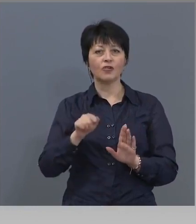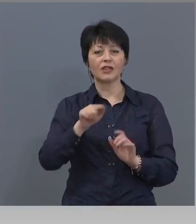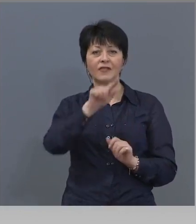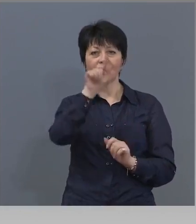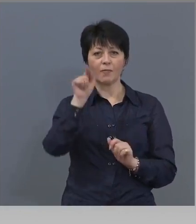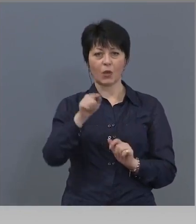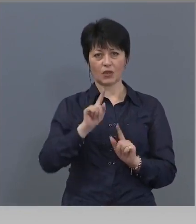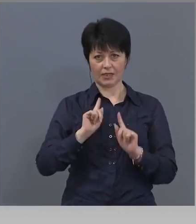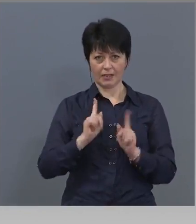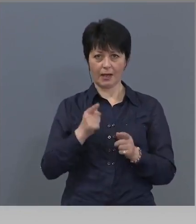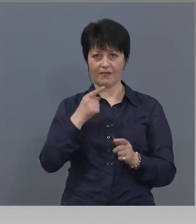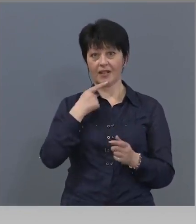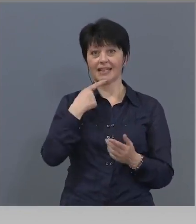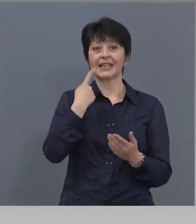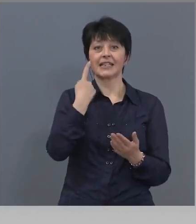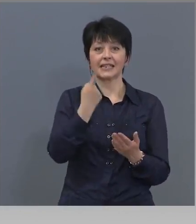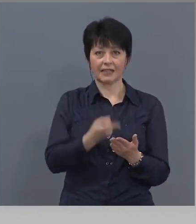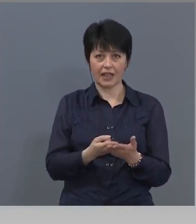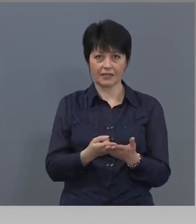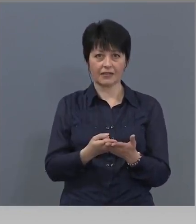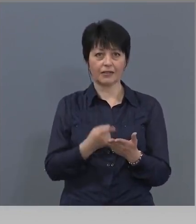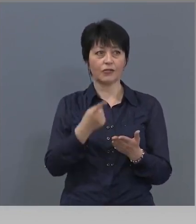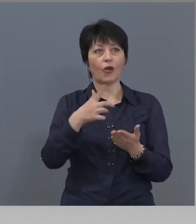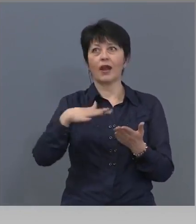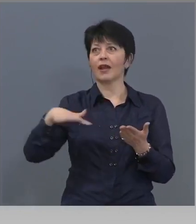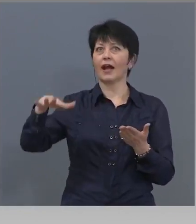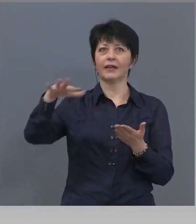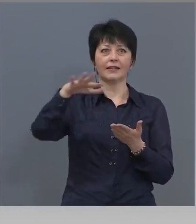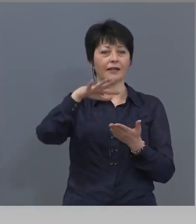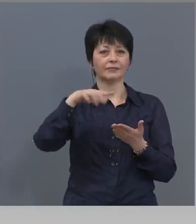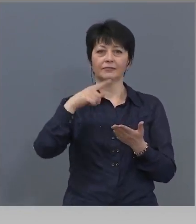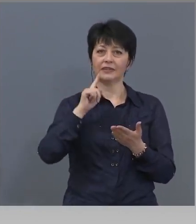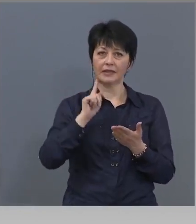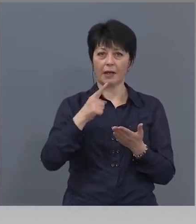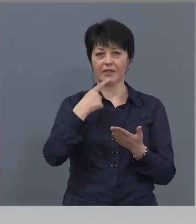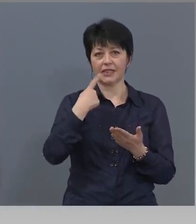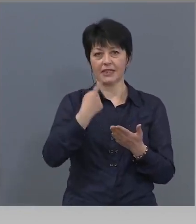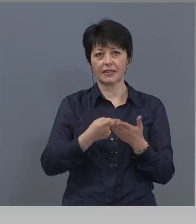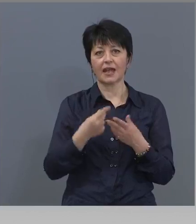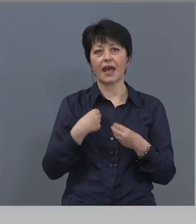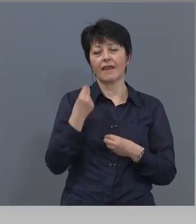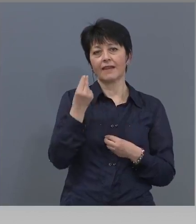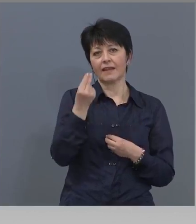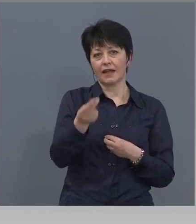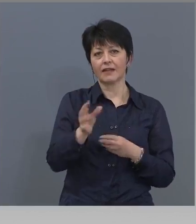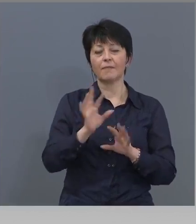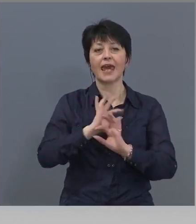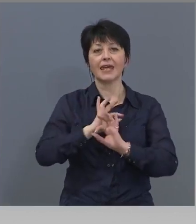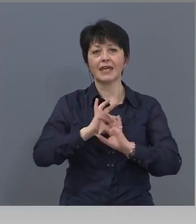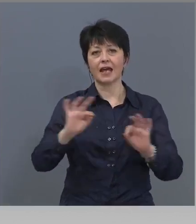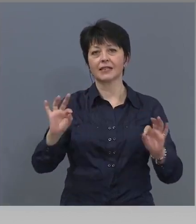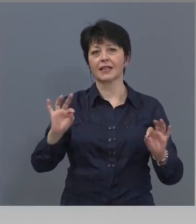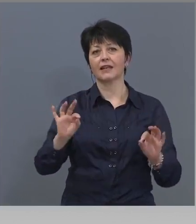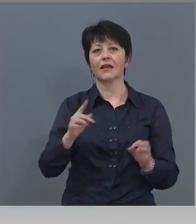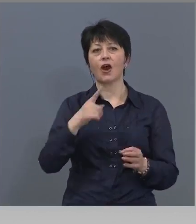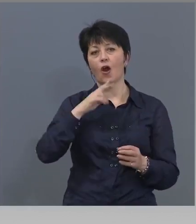трябва да се зададе. Той витая този въпрос и ние трябва да го днем ясен орган. мерките заедно с силата, с духа и